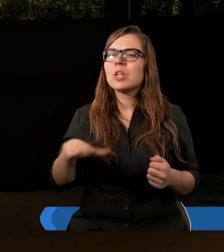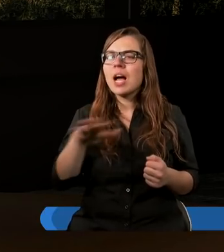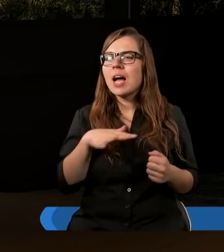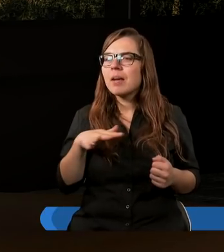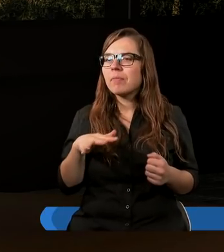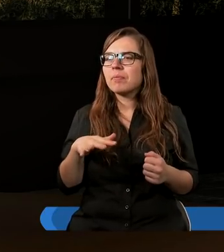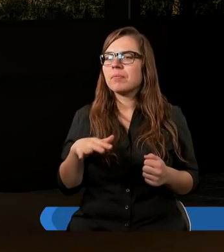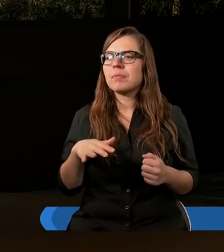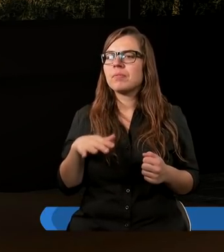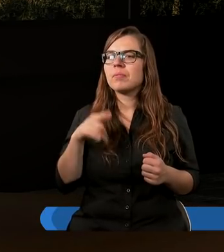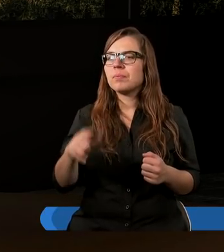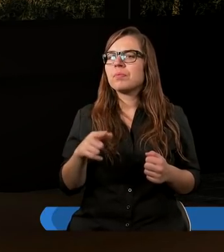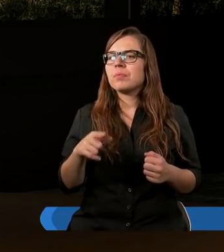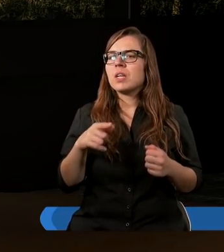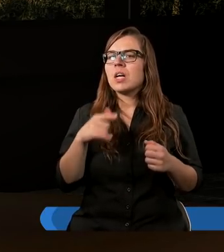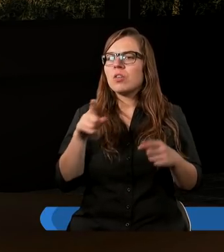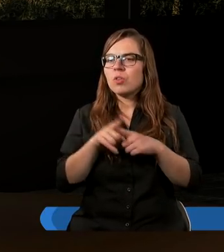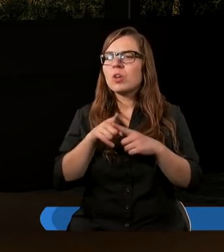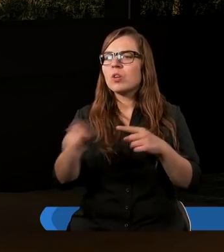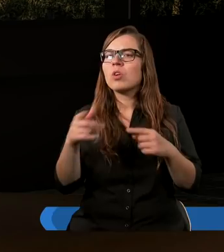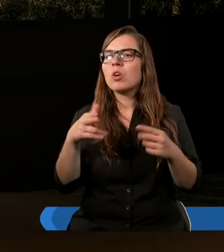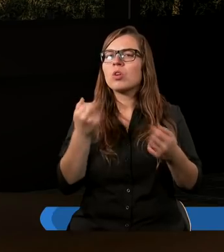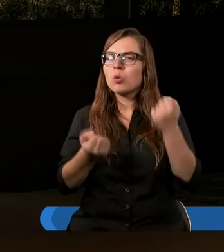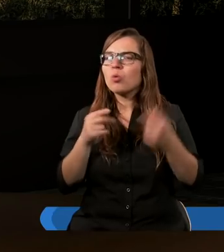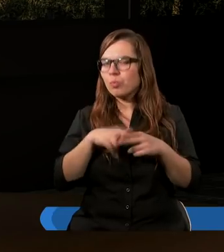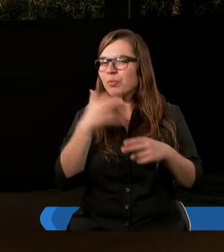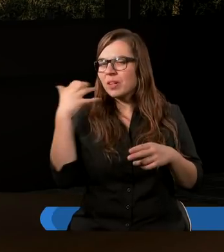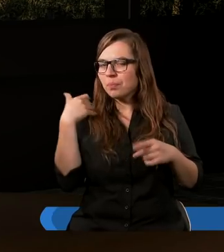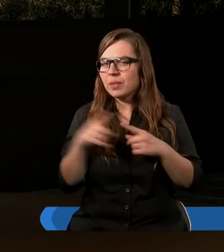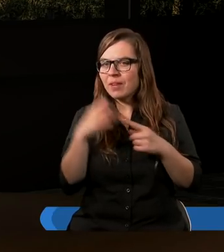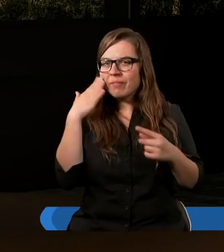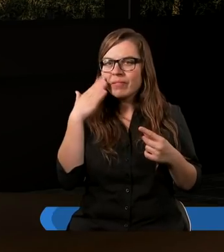Izrael już nie był tym Izraelem, który był wcześniej.